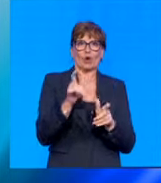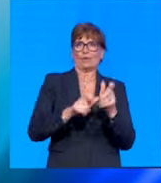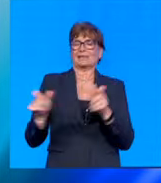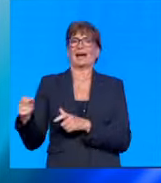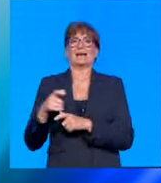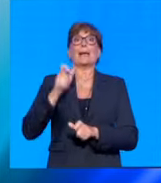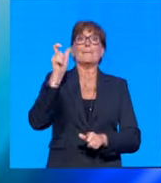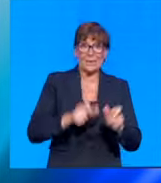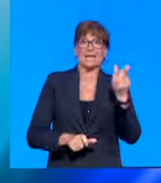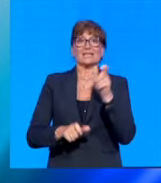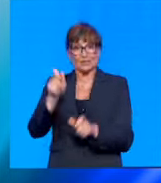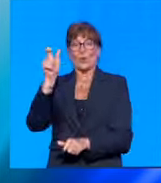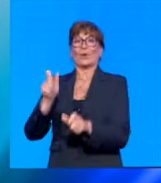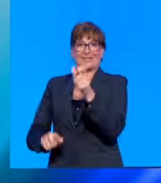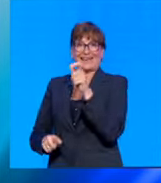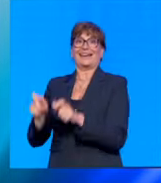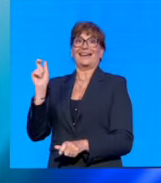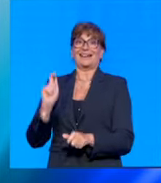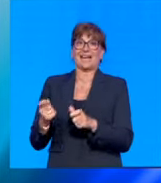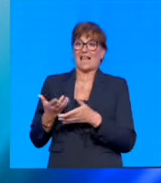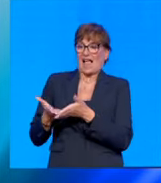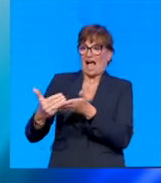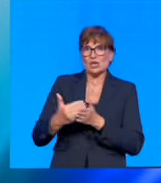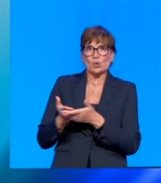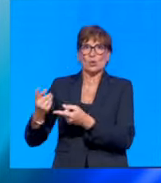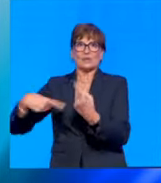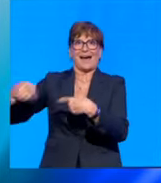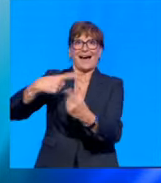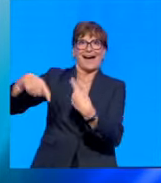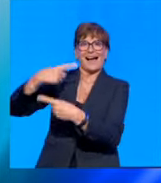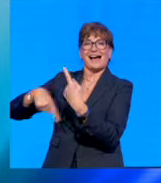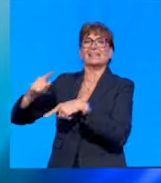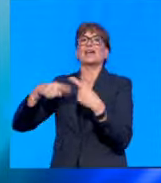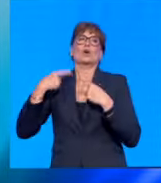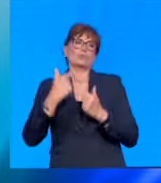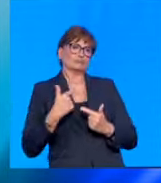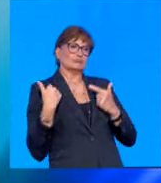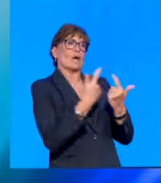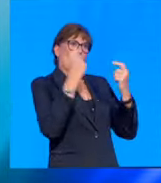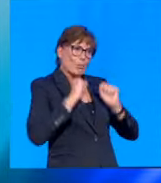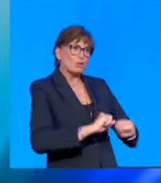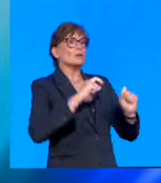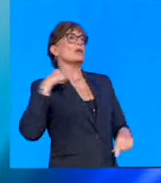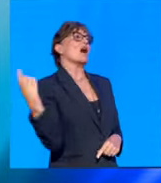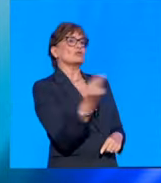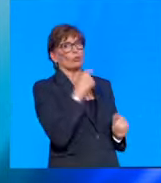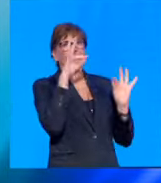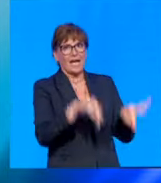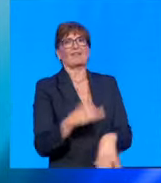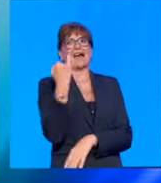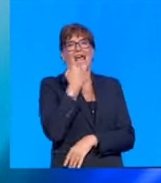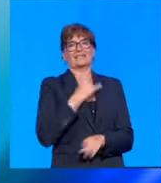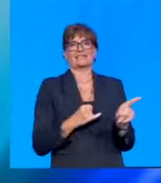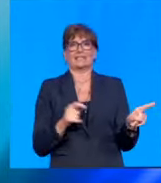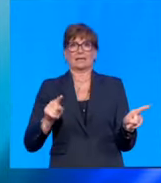di persone che si sono date una mano e che hanno reso possibile a tutti raggiungere Assisi e questo è